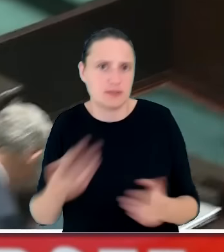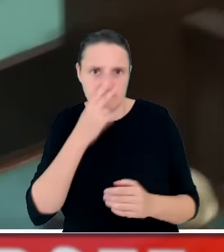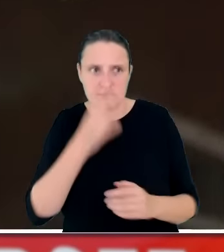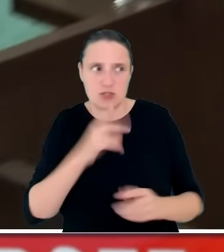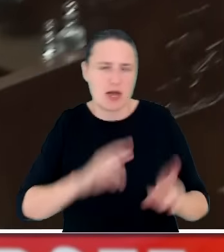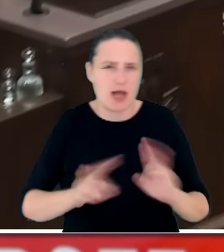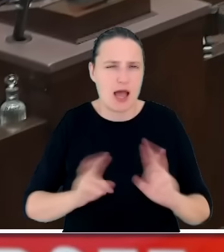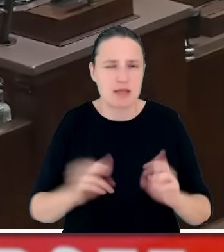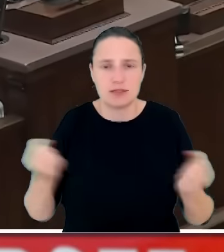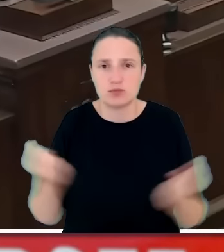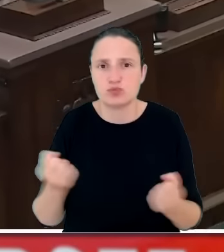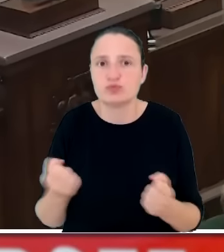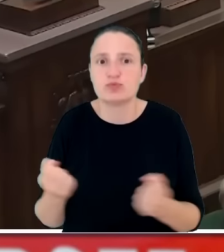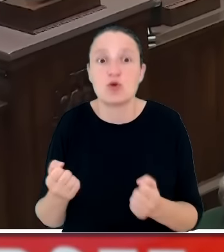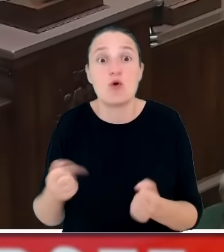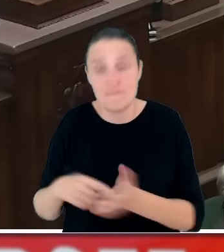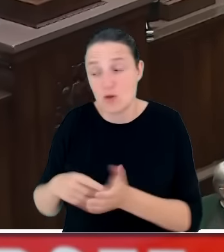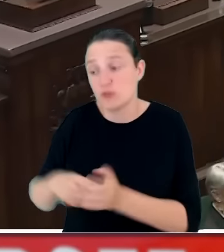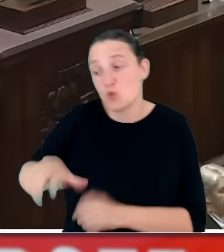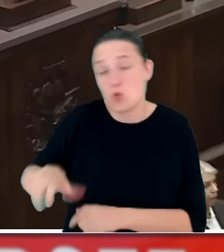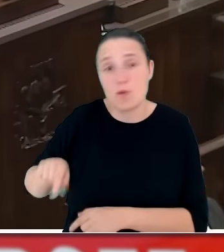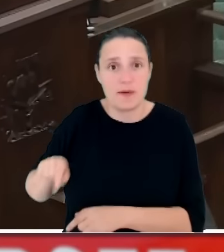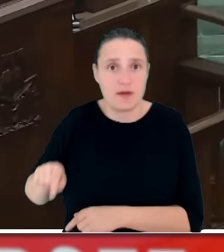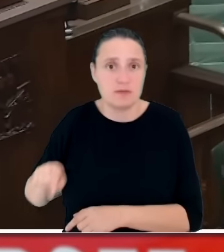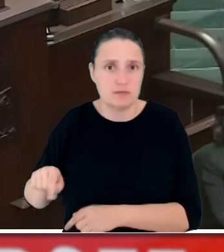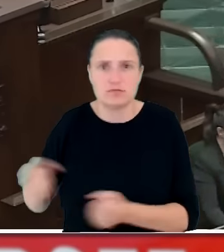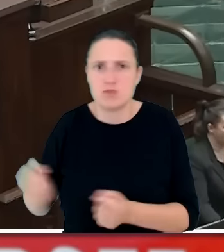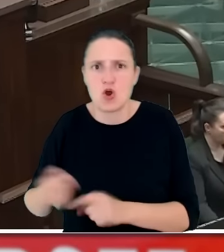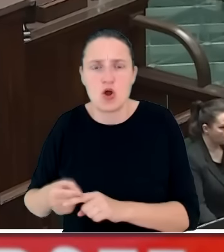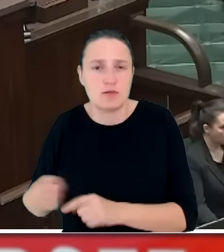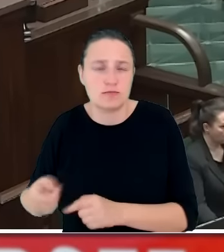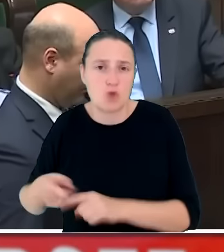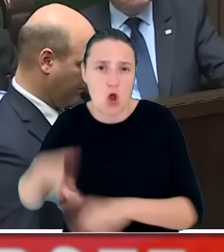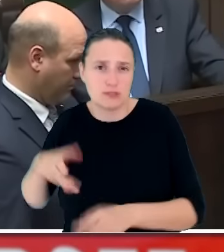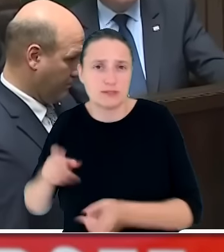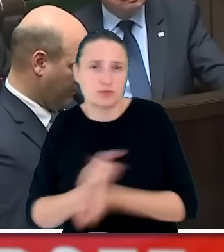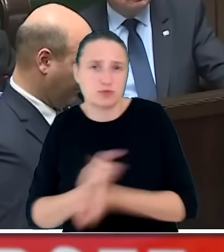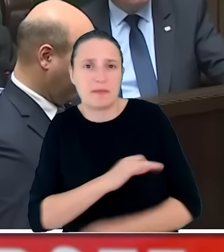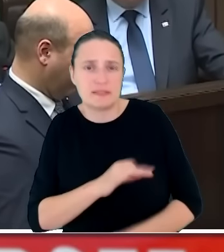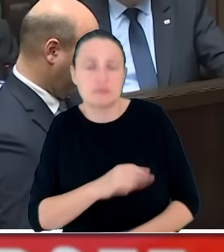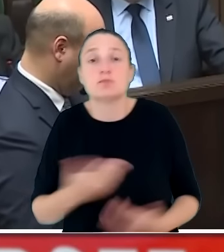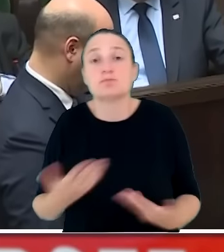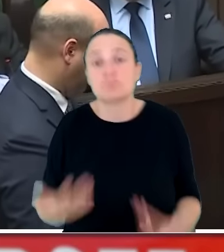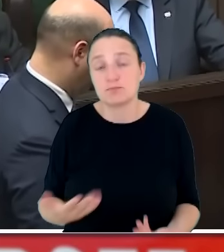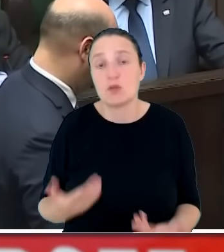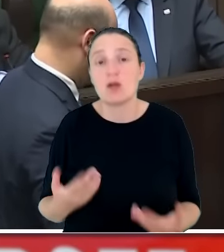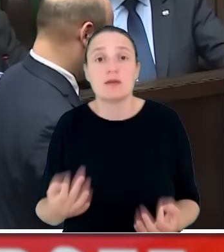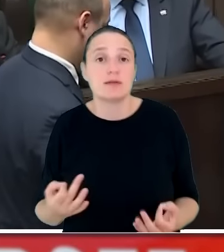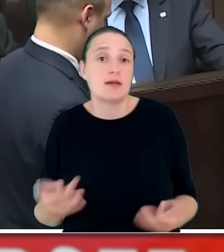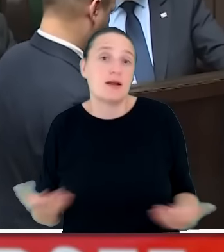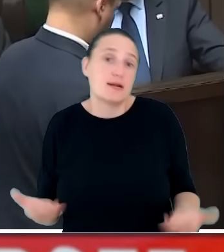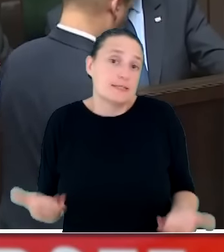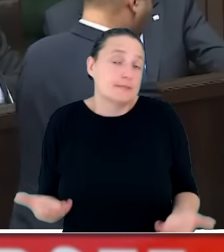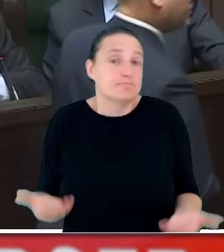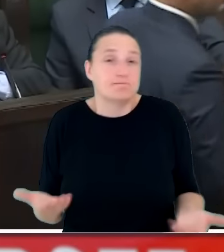rozświeczenie tego właśnie najtwardszego elektoratu. I teraz rodzi się takie pytanie, czy w jakiś